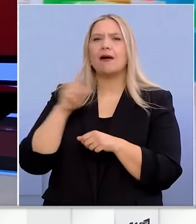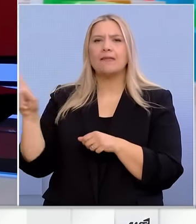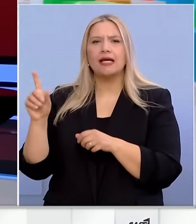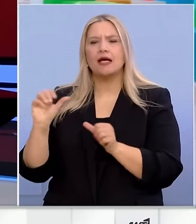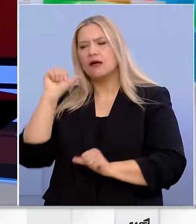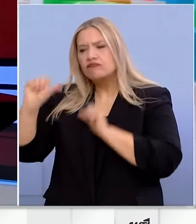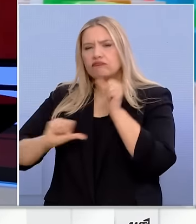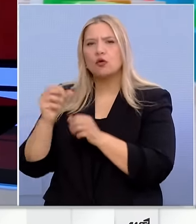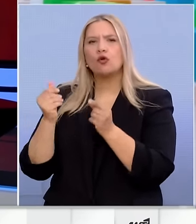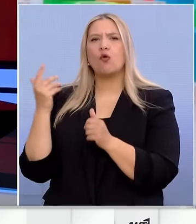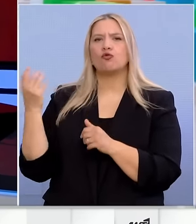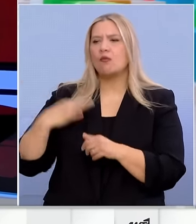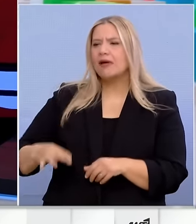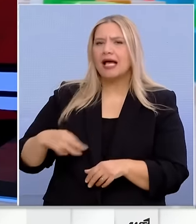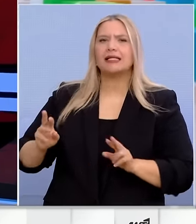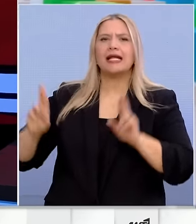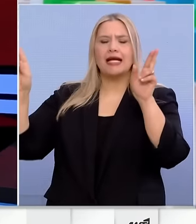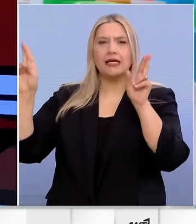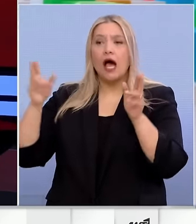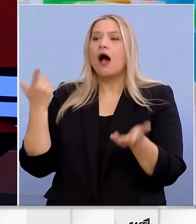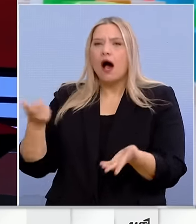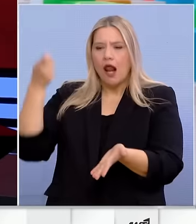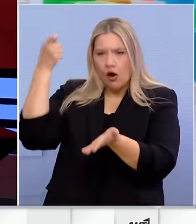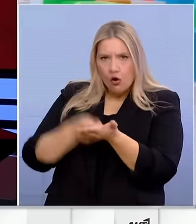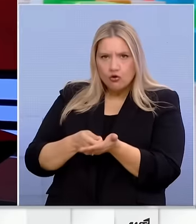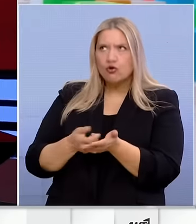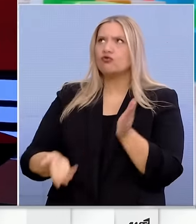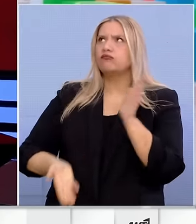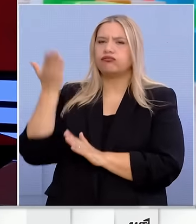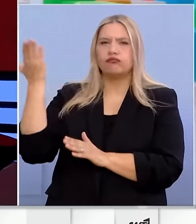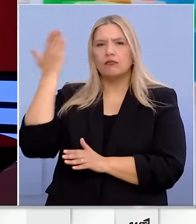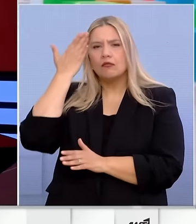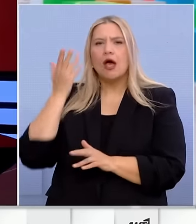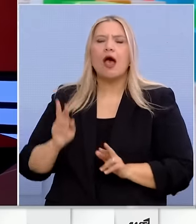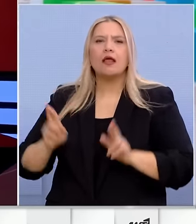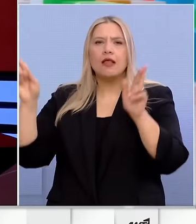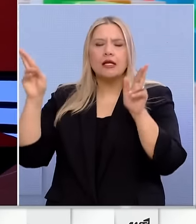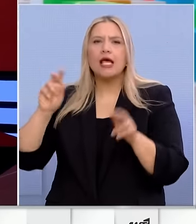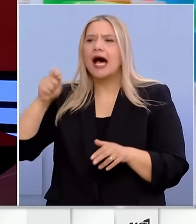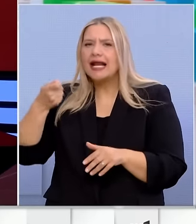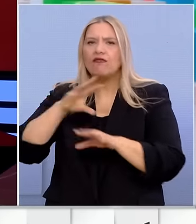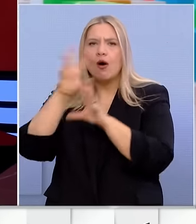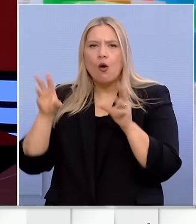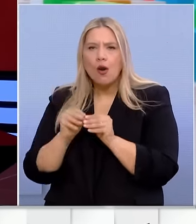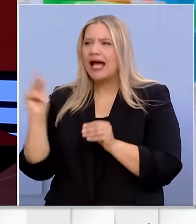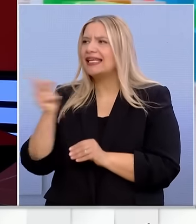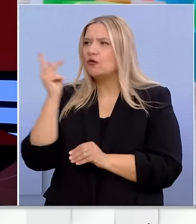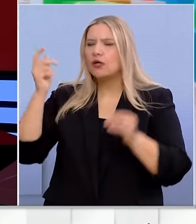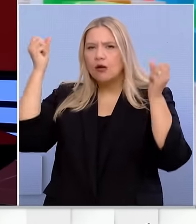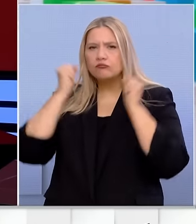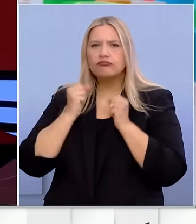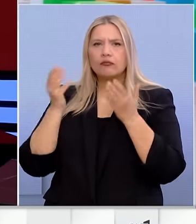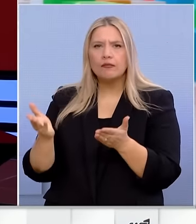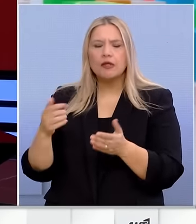εκτινάξει το κόστος του ρεύματος για τη λαϊκή οικογένεια αλλά και για την οικονομία συνολικότερα. Αν βάλεις